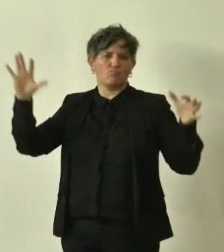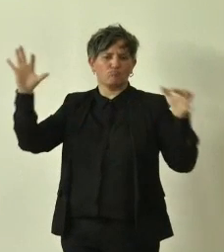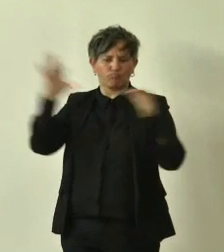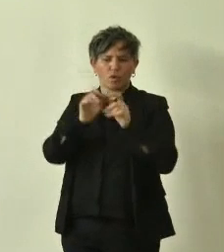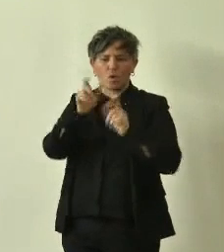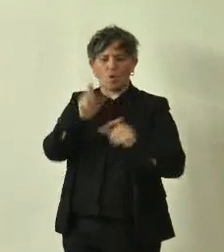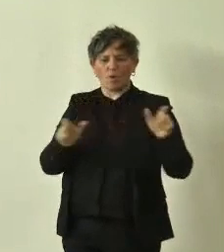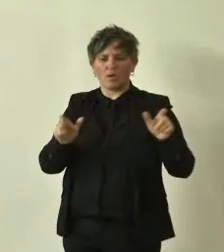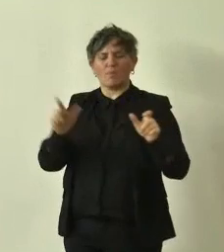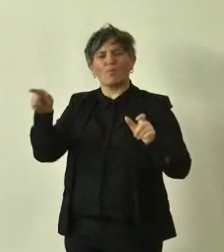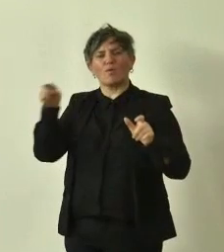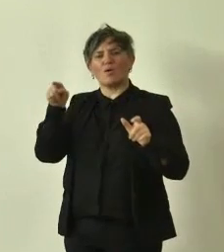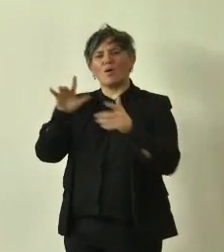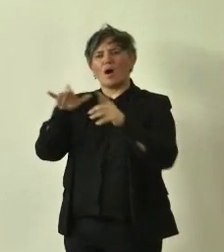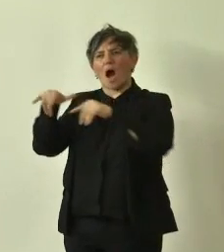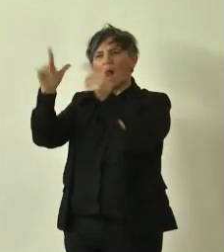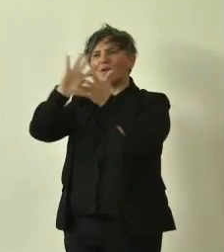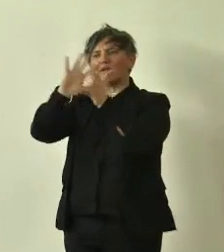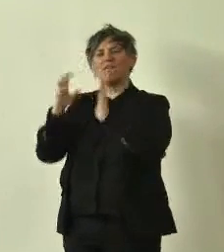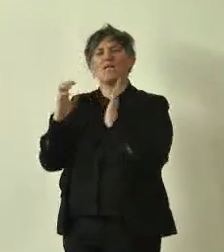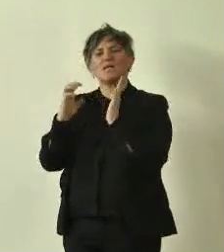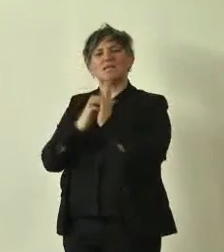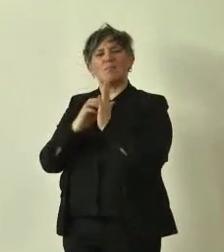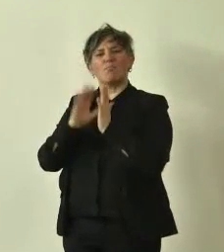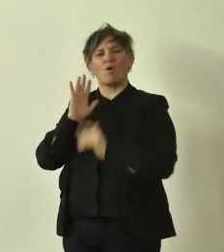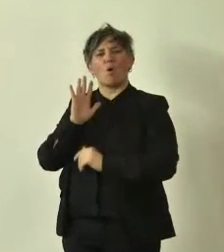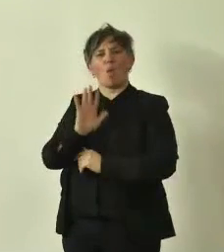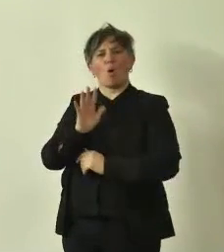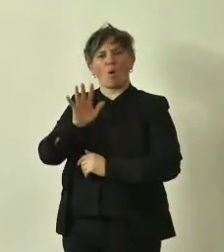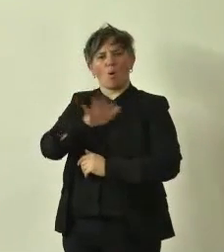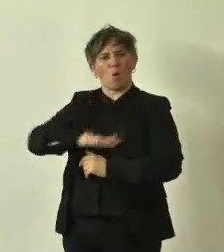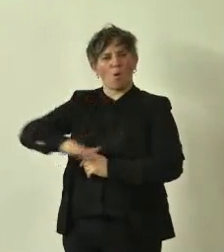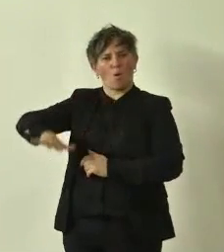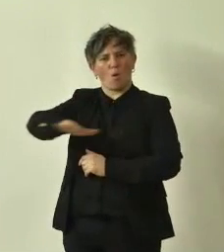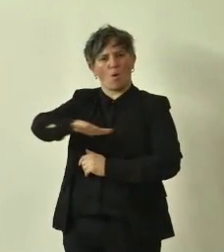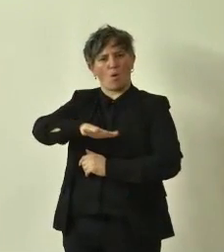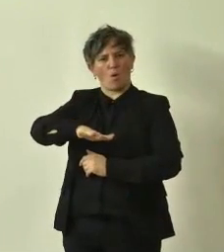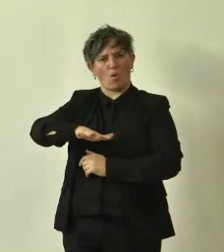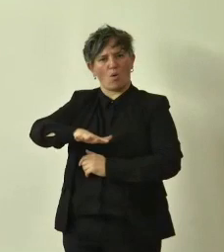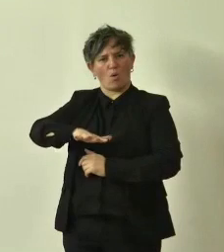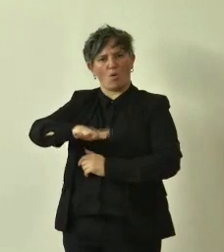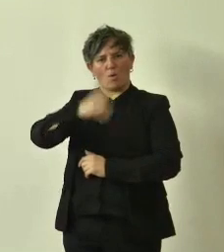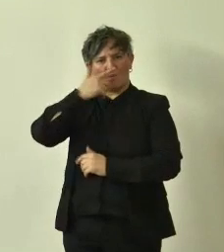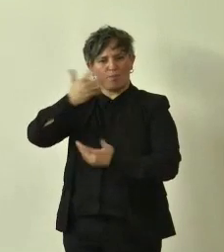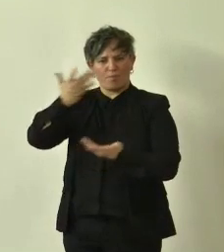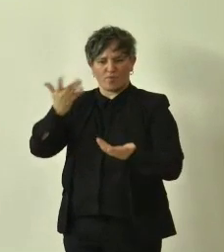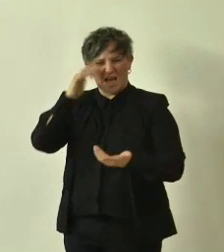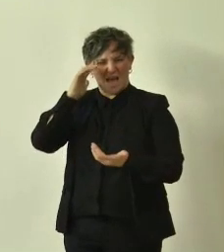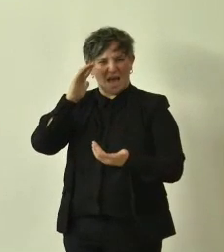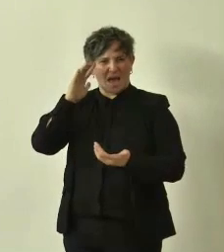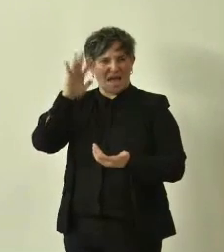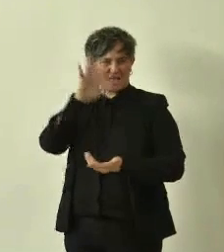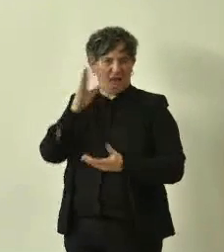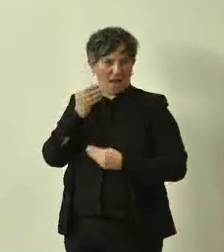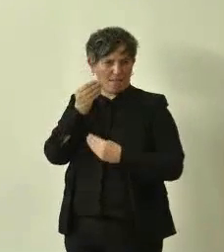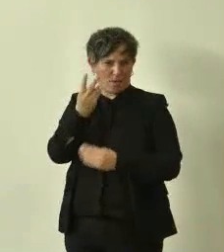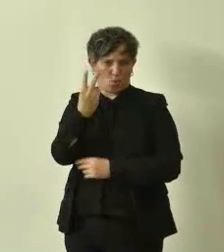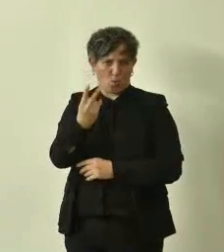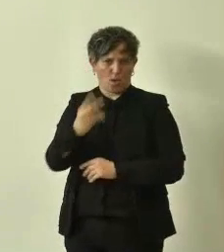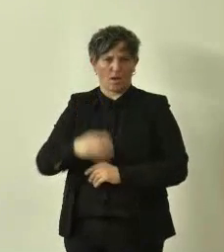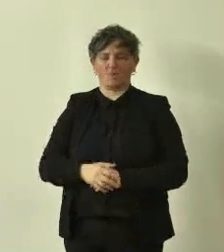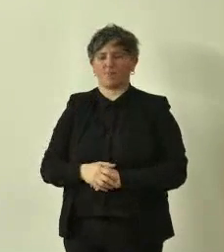il simbolo che a volte viene a rappresentare in quel contesto volevo portarvi due esempi velocissimi